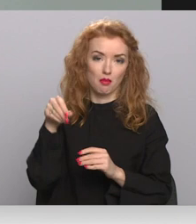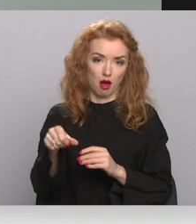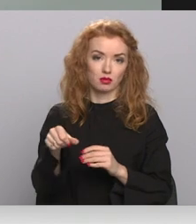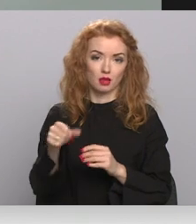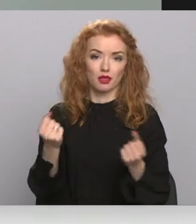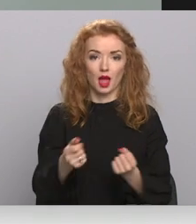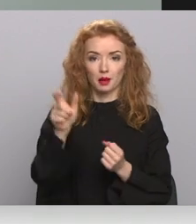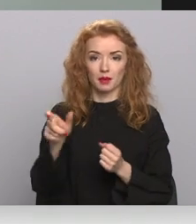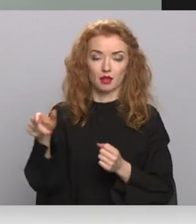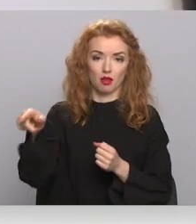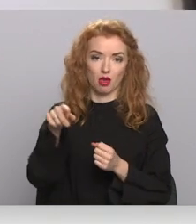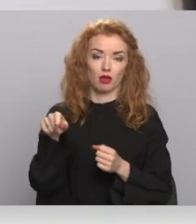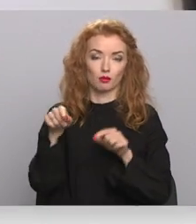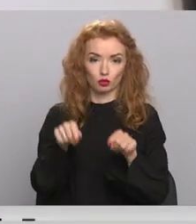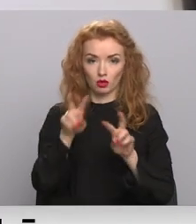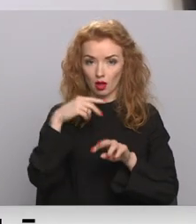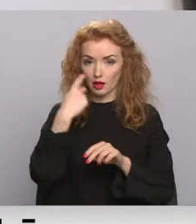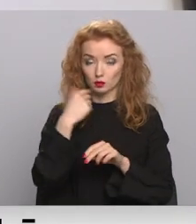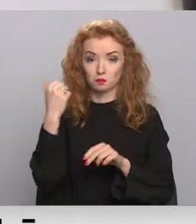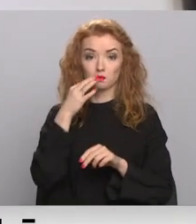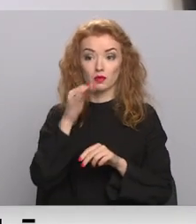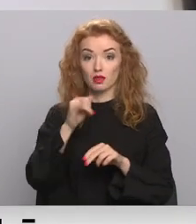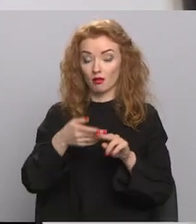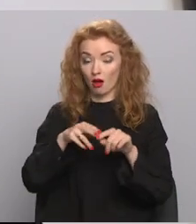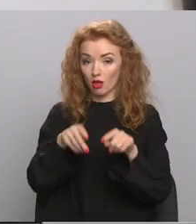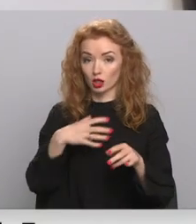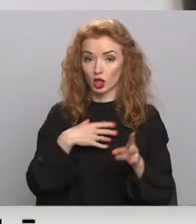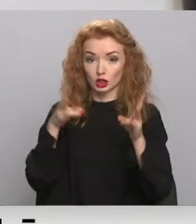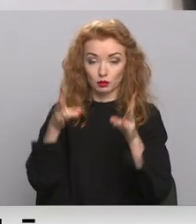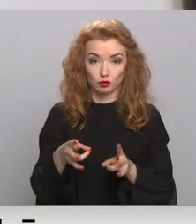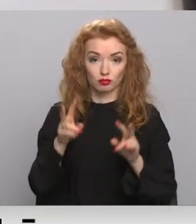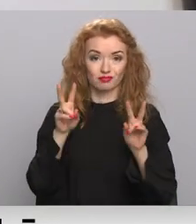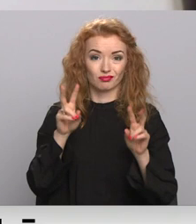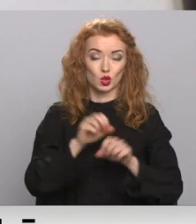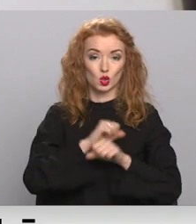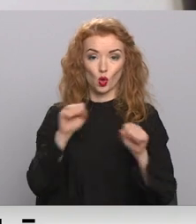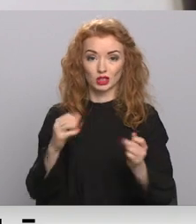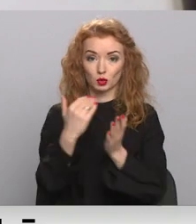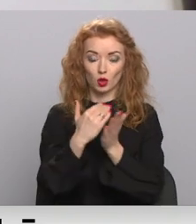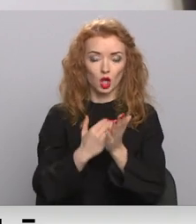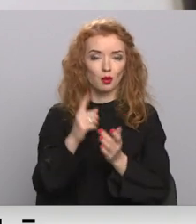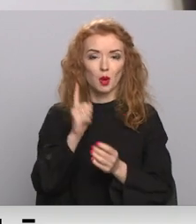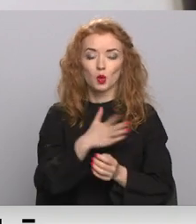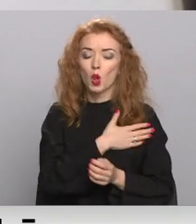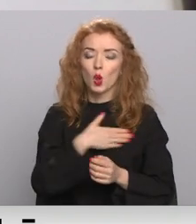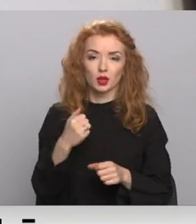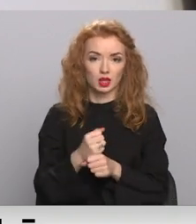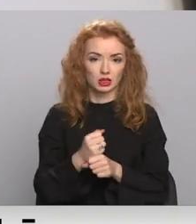nevis darbiniekiem par savu finansēm. Pie šādas saslimšanas šim trošības prasībām skolās jābūt ļoti